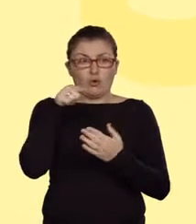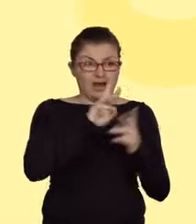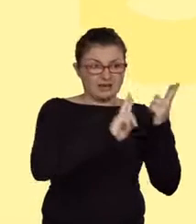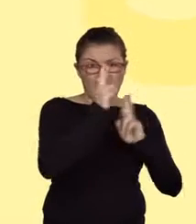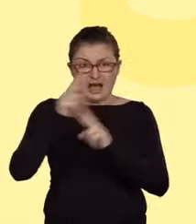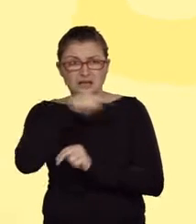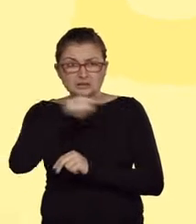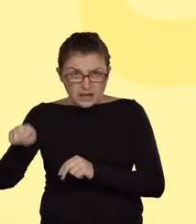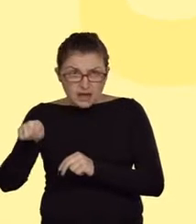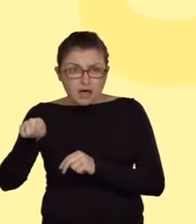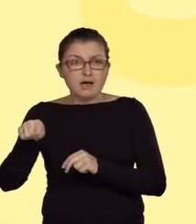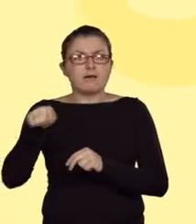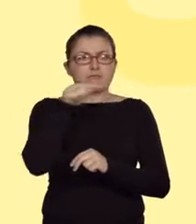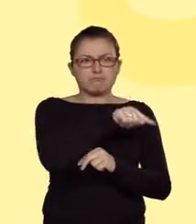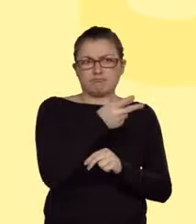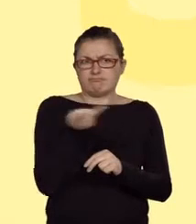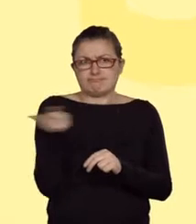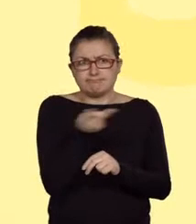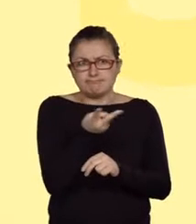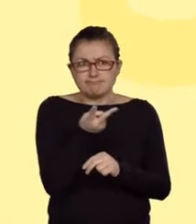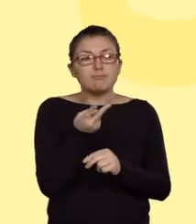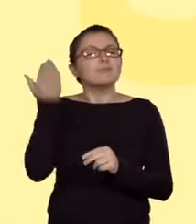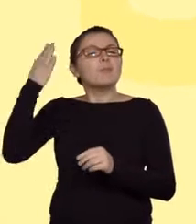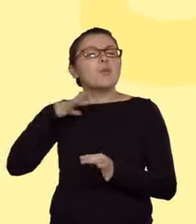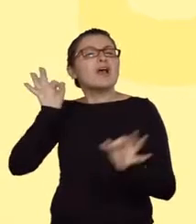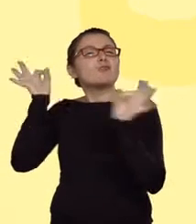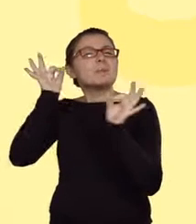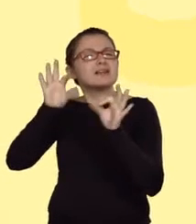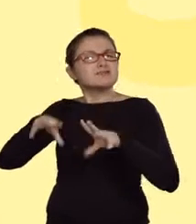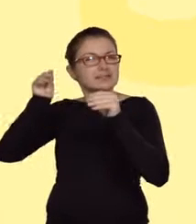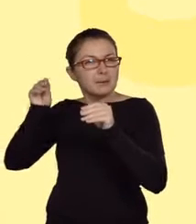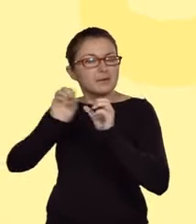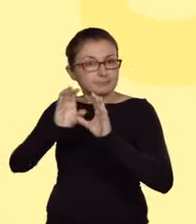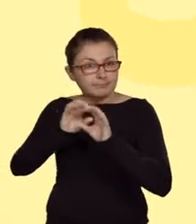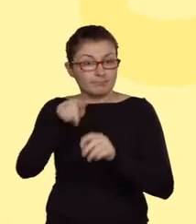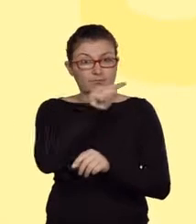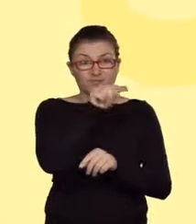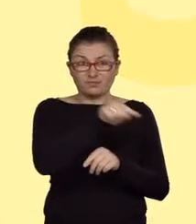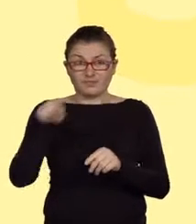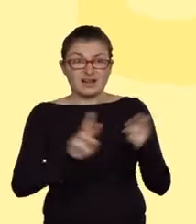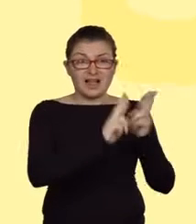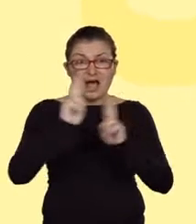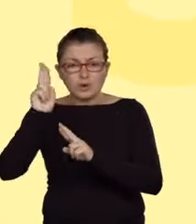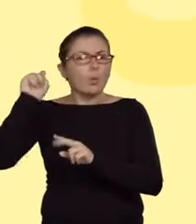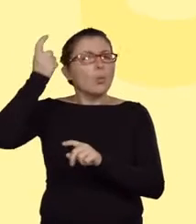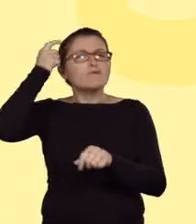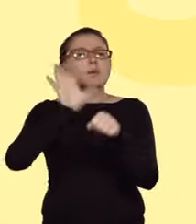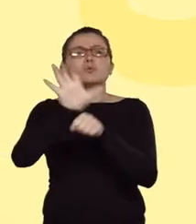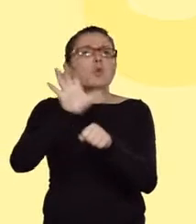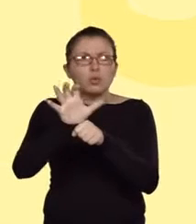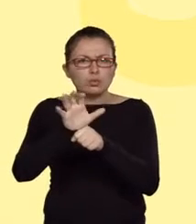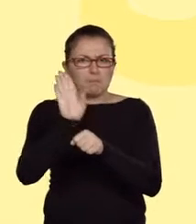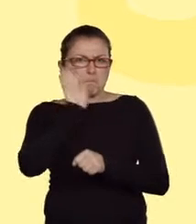opisano wcześniej w informacji wstępnej, powstaje jako główny produkt ten sam związek chemiczny, czyli 2